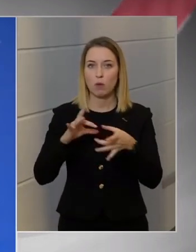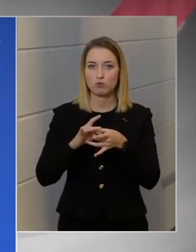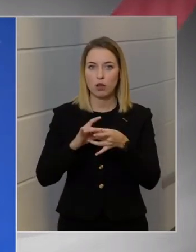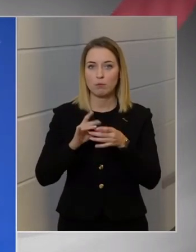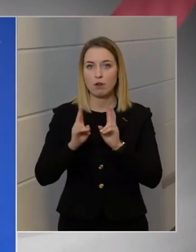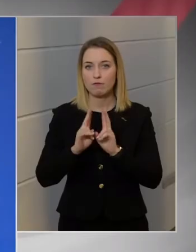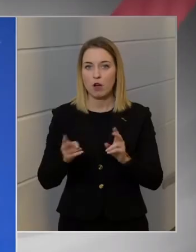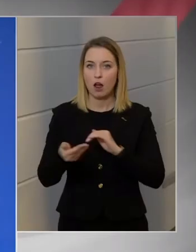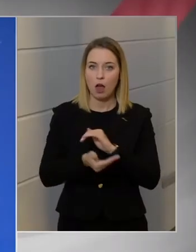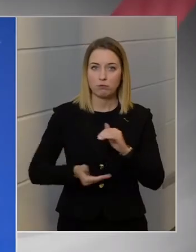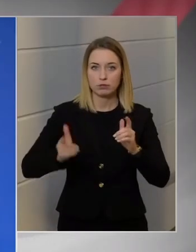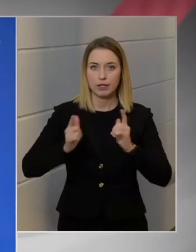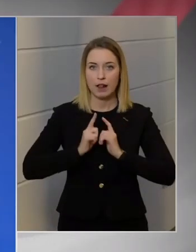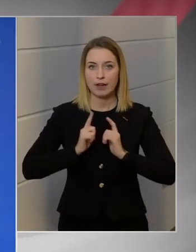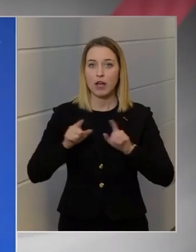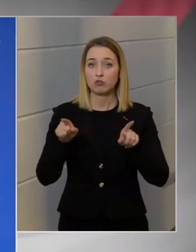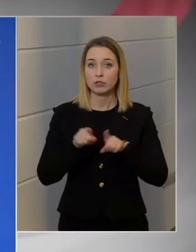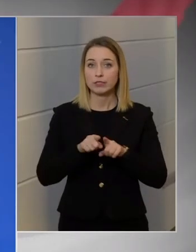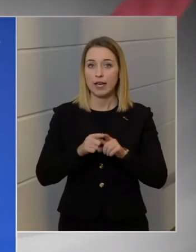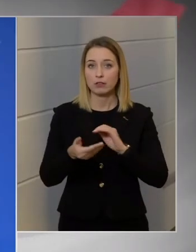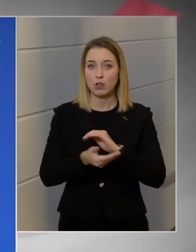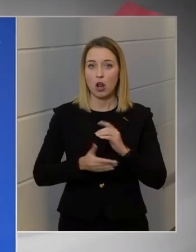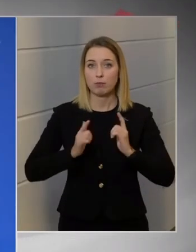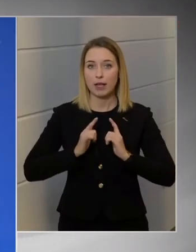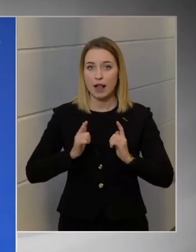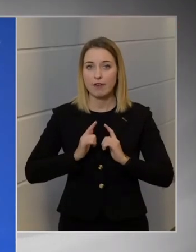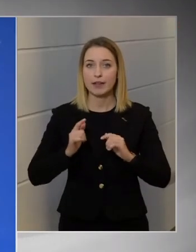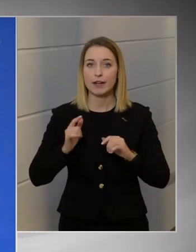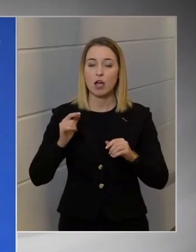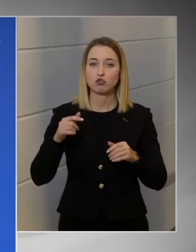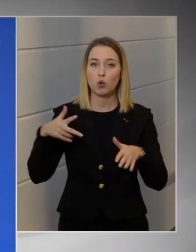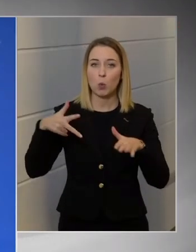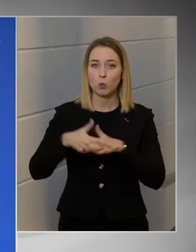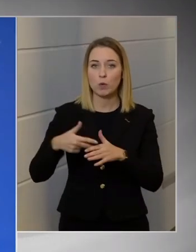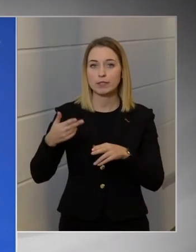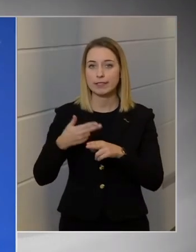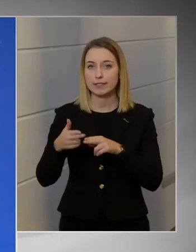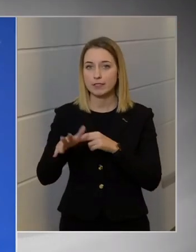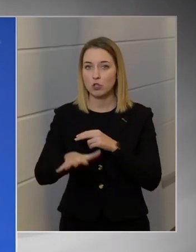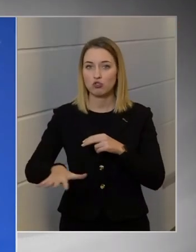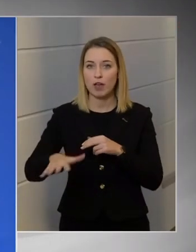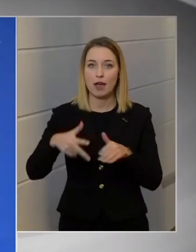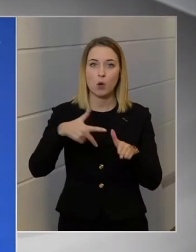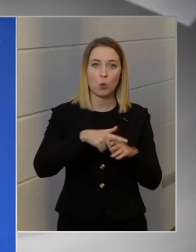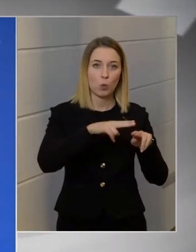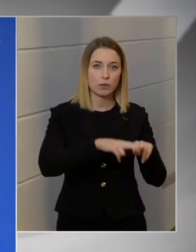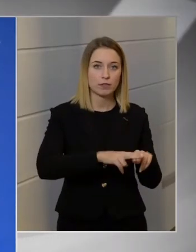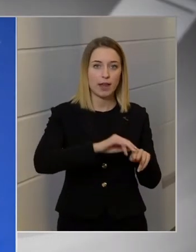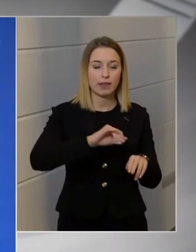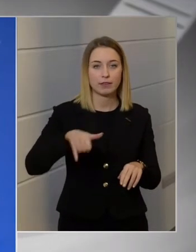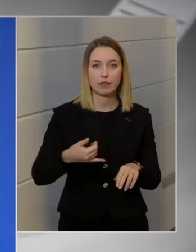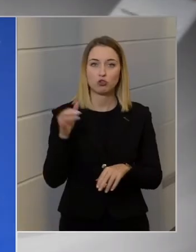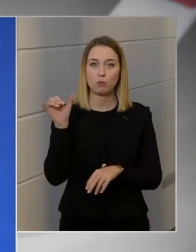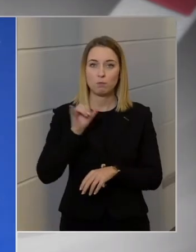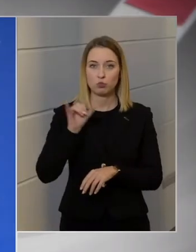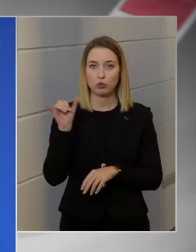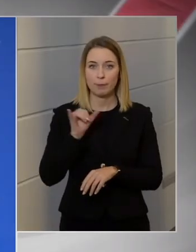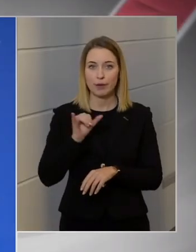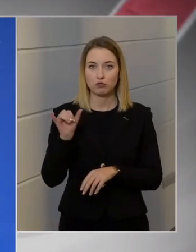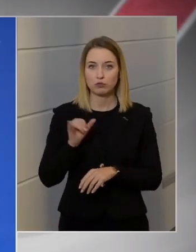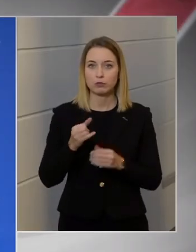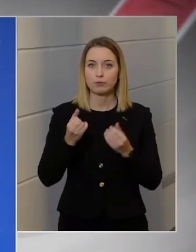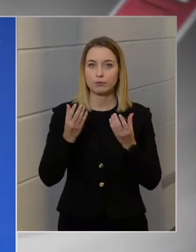alapvető elvárások, ilyen alapvető elvárások, köztisztaság, közrend, és Budapest nagyon-nagyon sokat